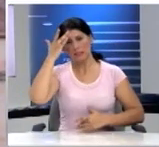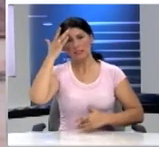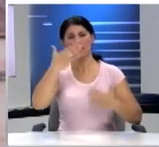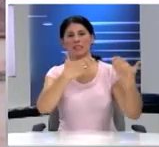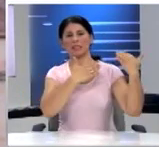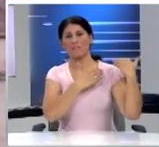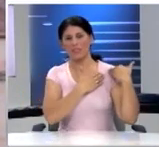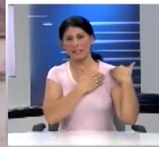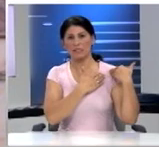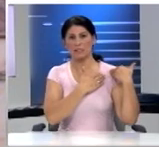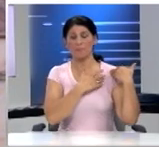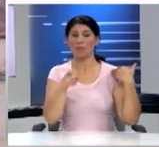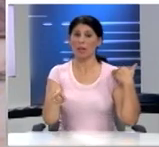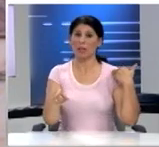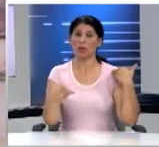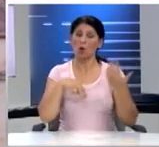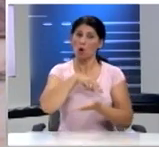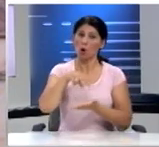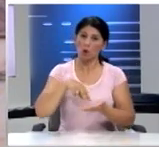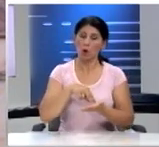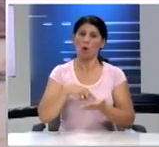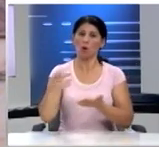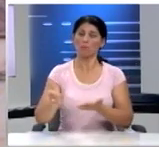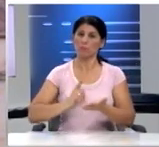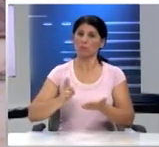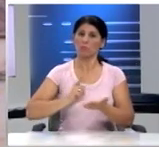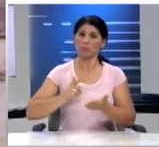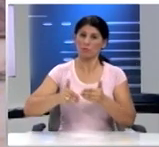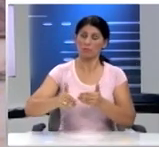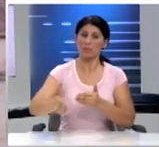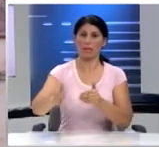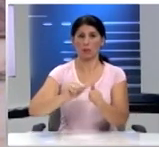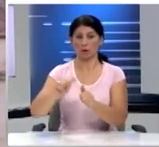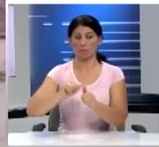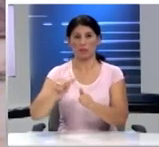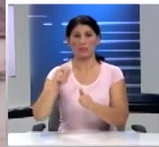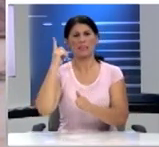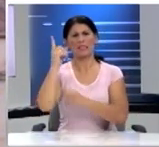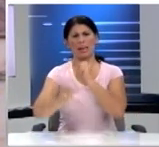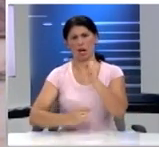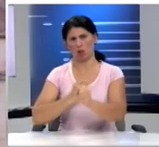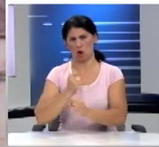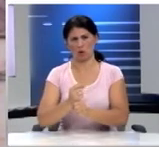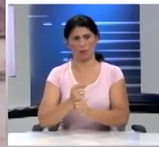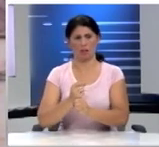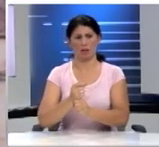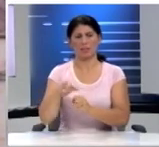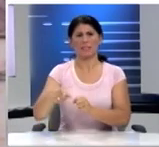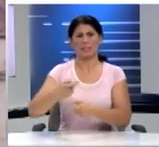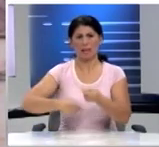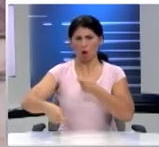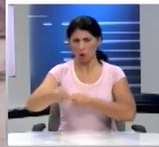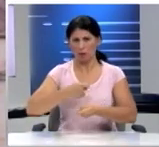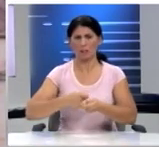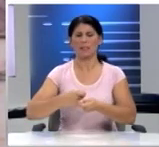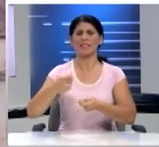ευθύνης Για τον ρόλο που τον αναμένει σε λίγους μήνες ή σε ένα χρόνο Στην αγορά